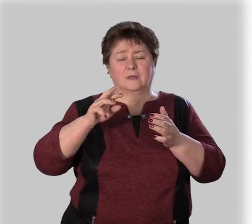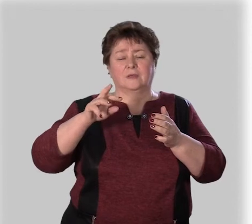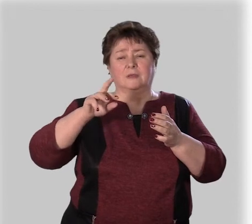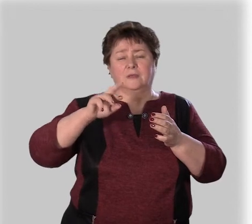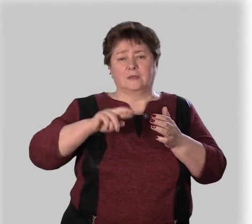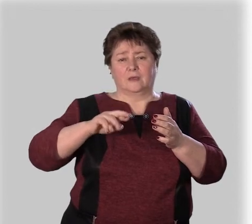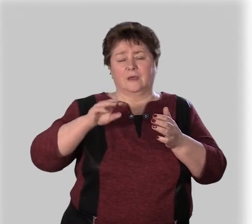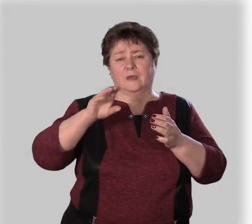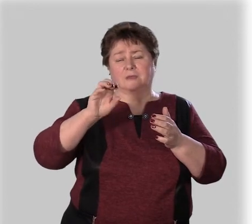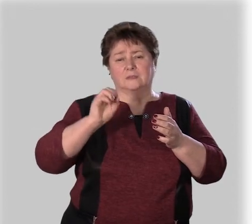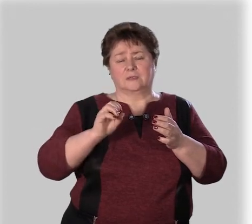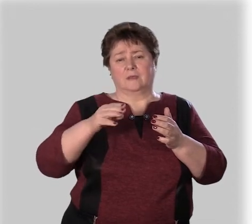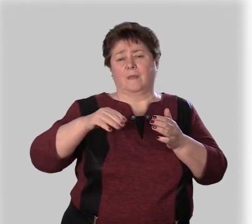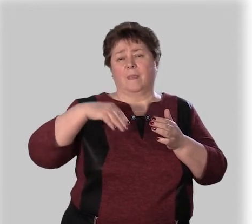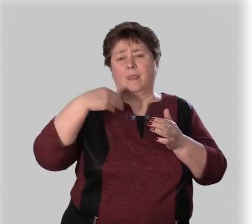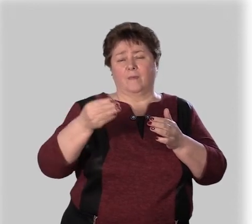я те дам».